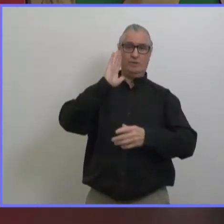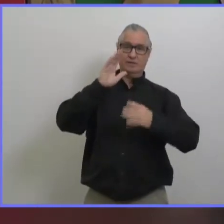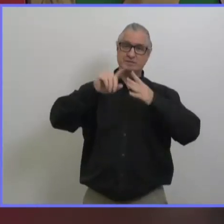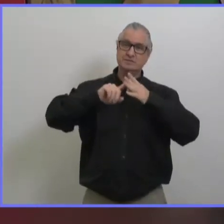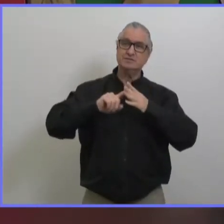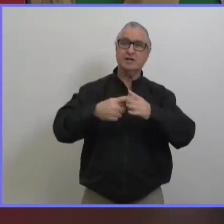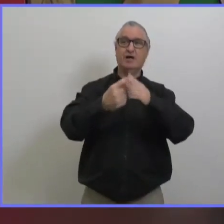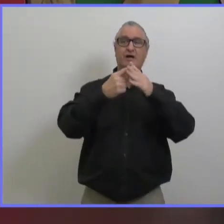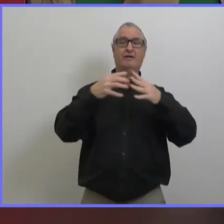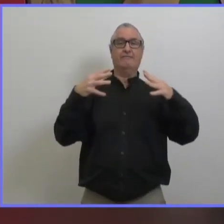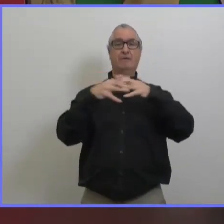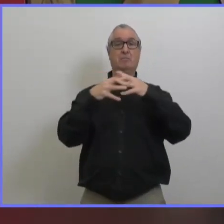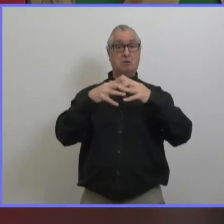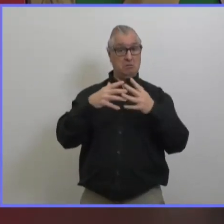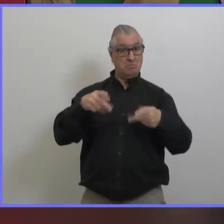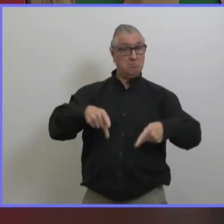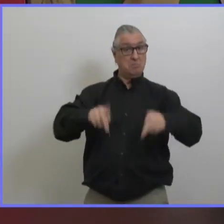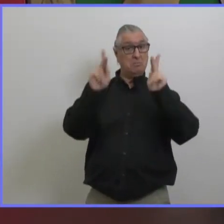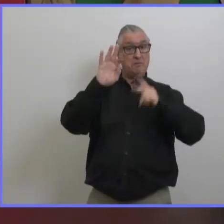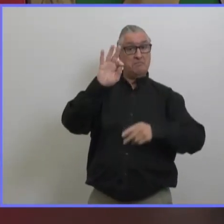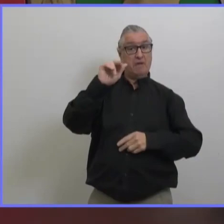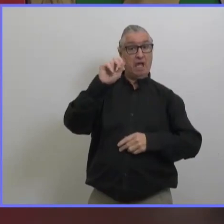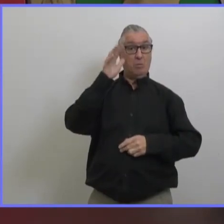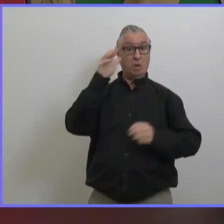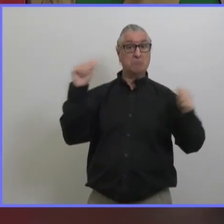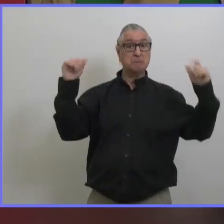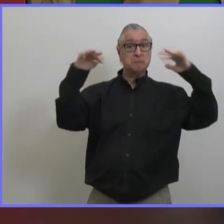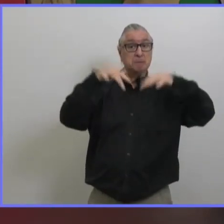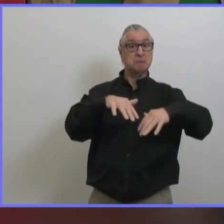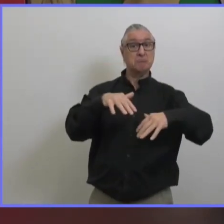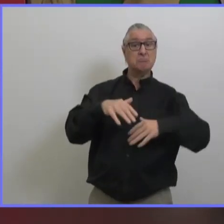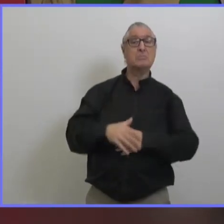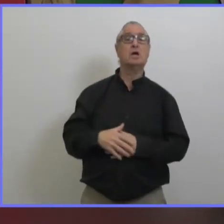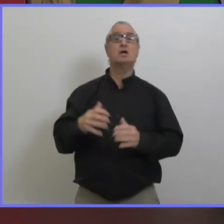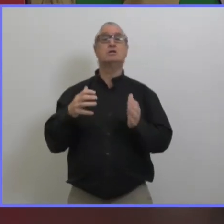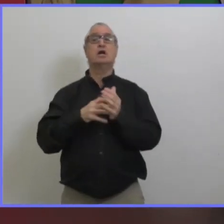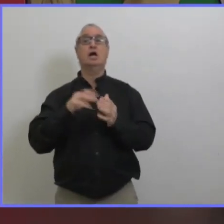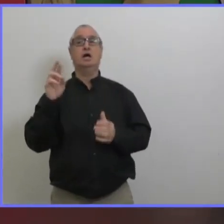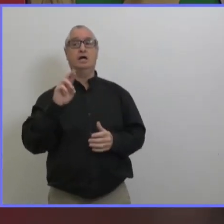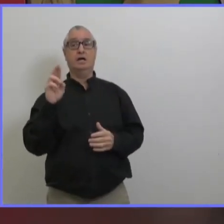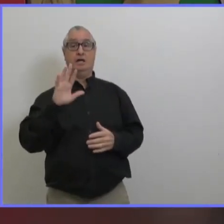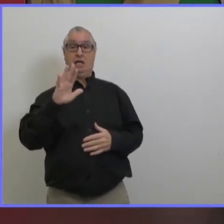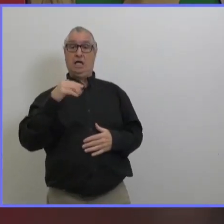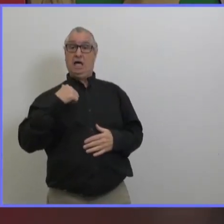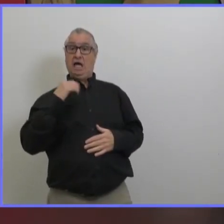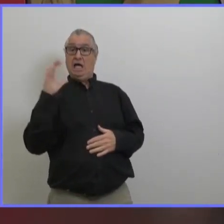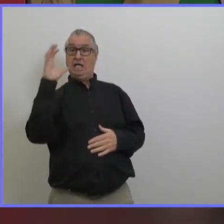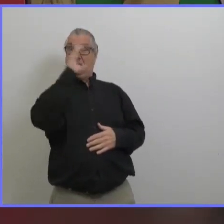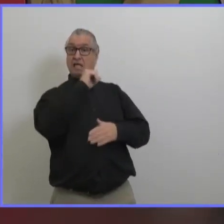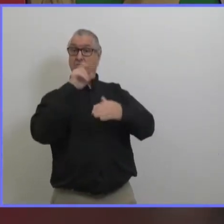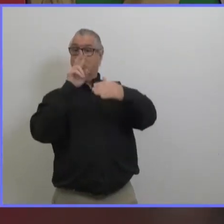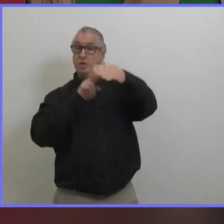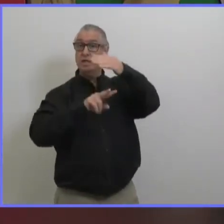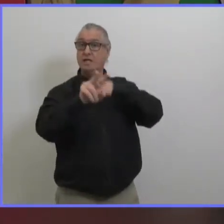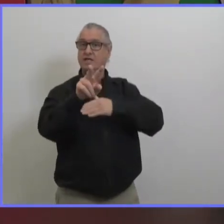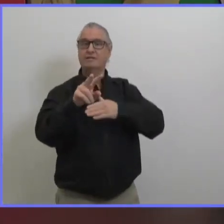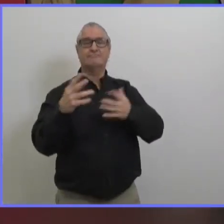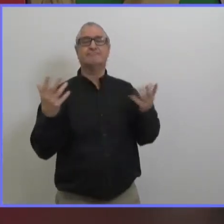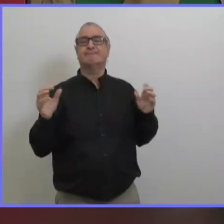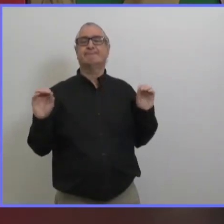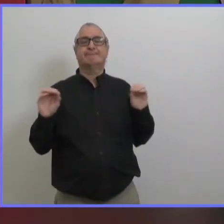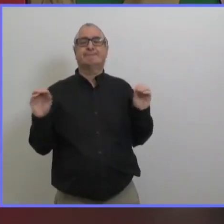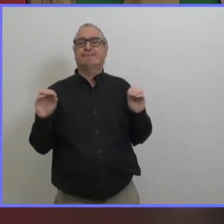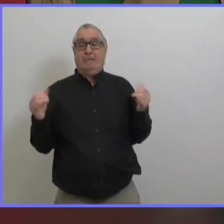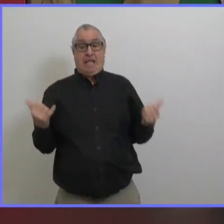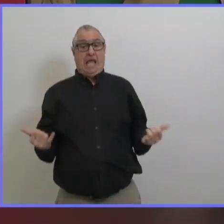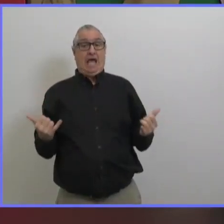alors un autre sport pas le hockey d'autres